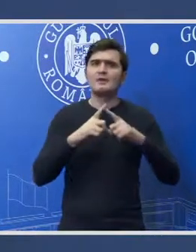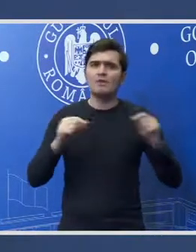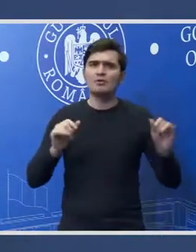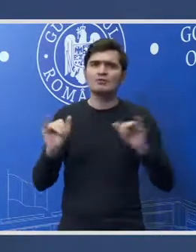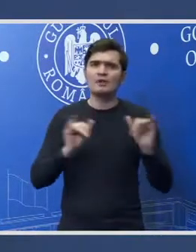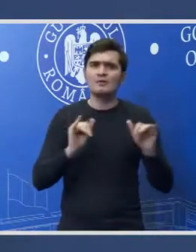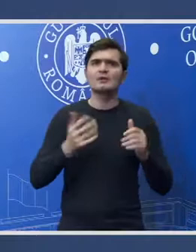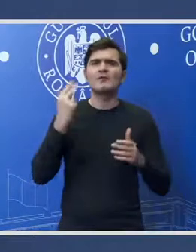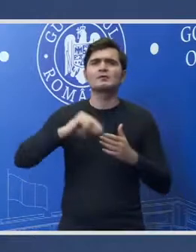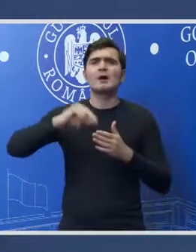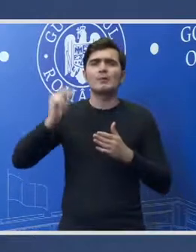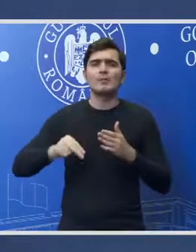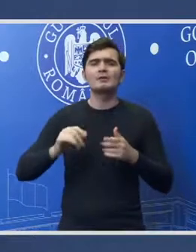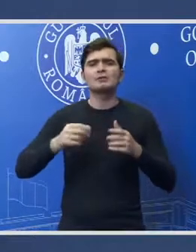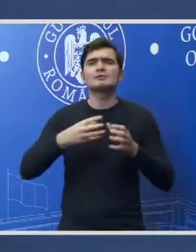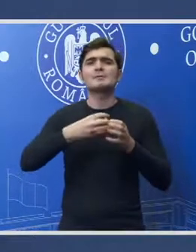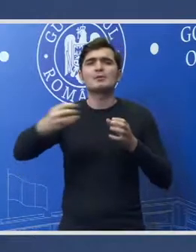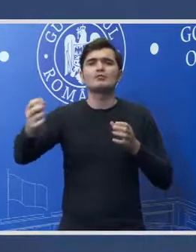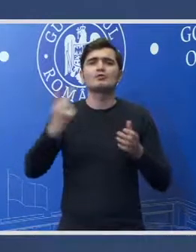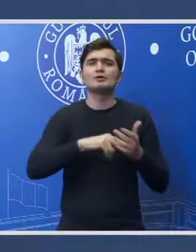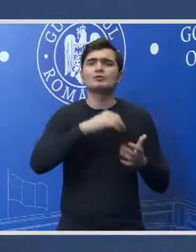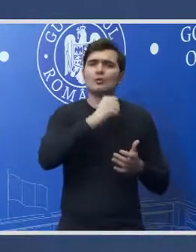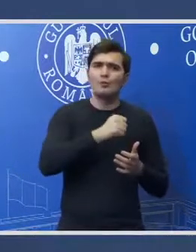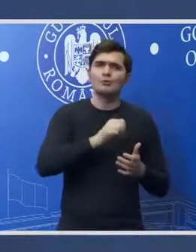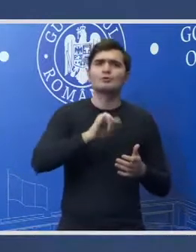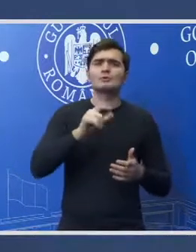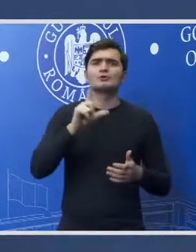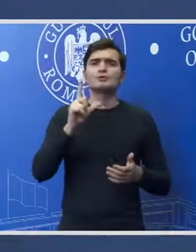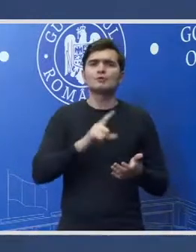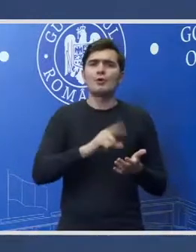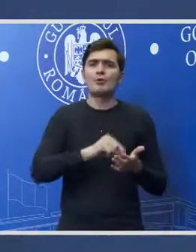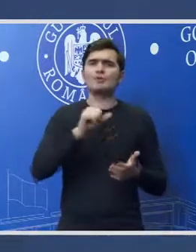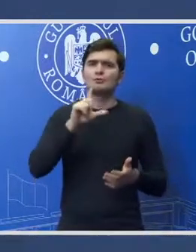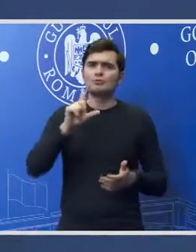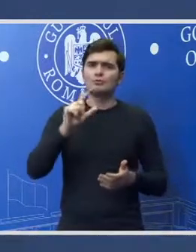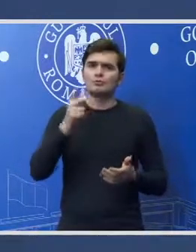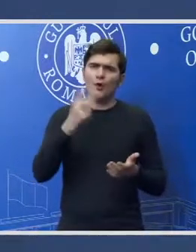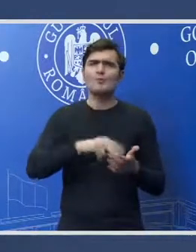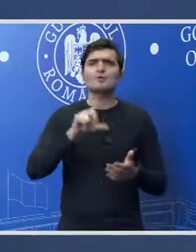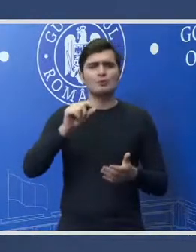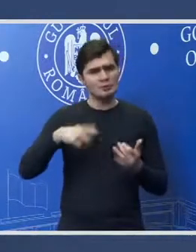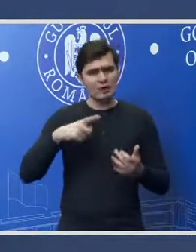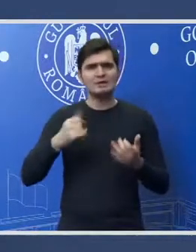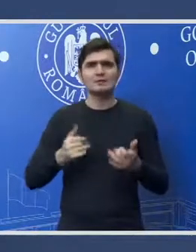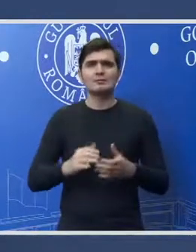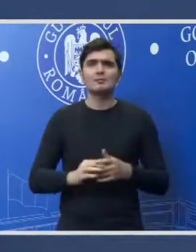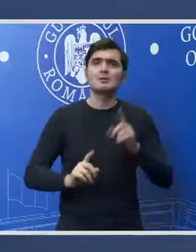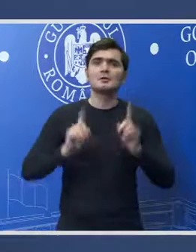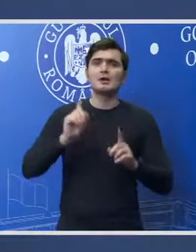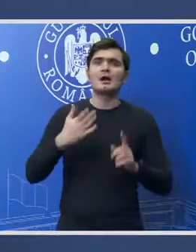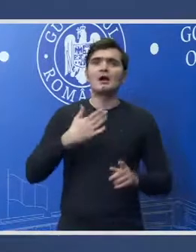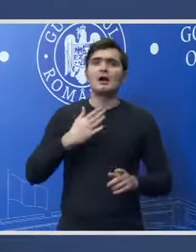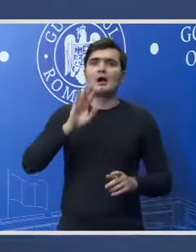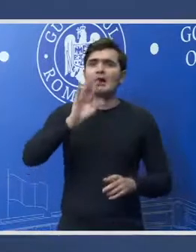aprobată, prelungite în 2019 și din 2020. Dacă sunt întrebări,